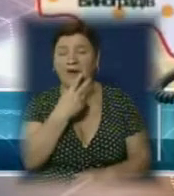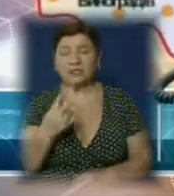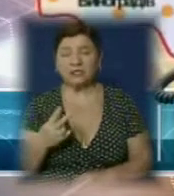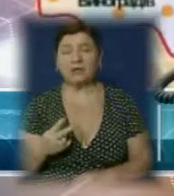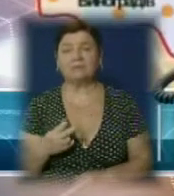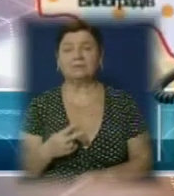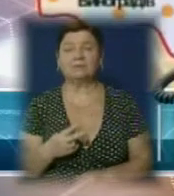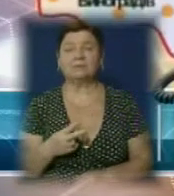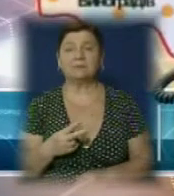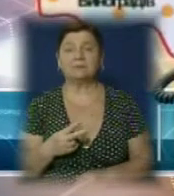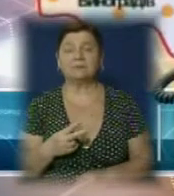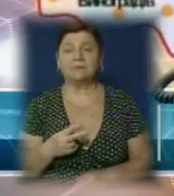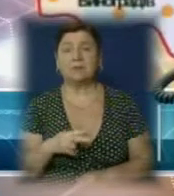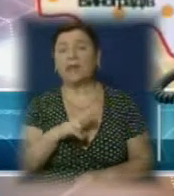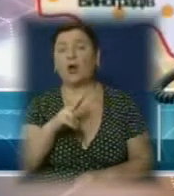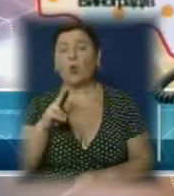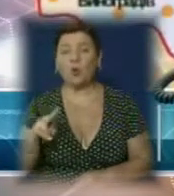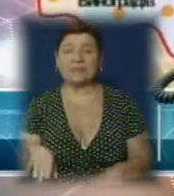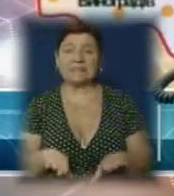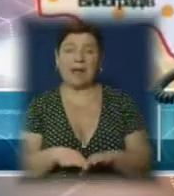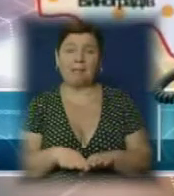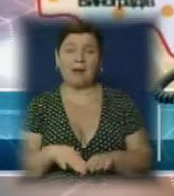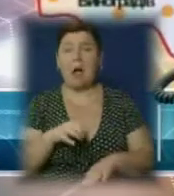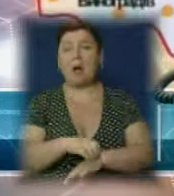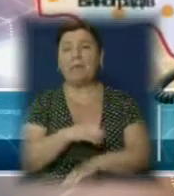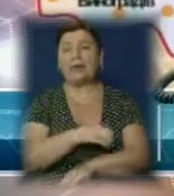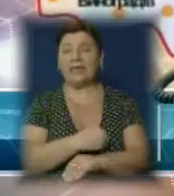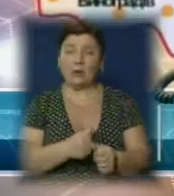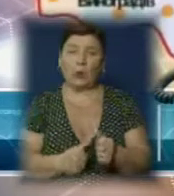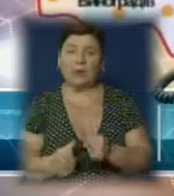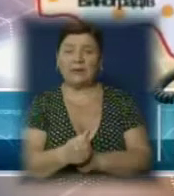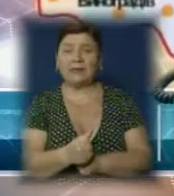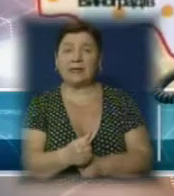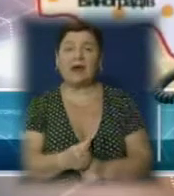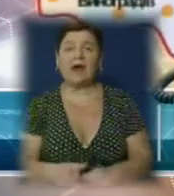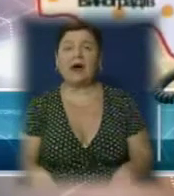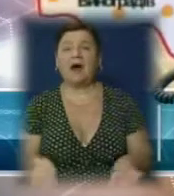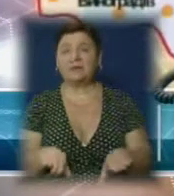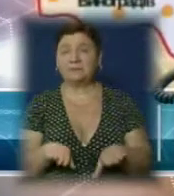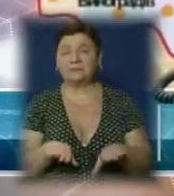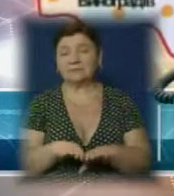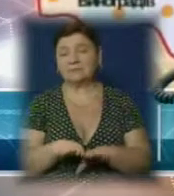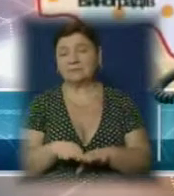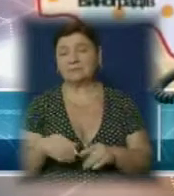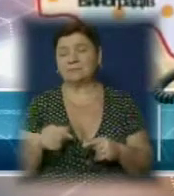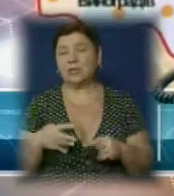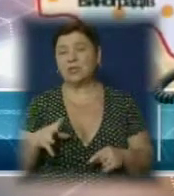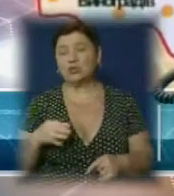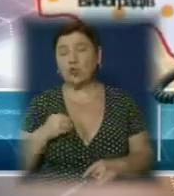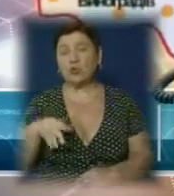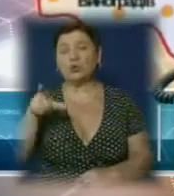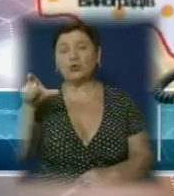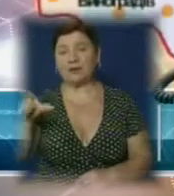там не якогось там партійного лідера і так далі, хочуть на місці бачити свого